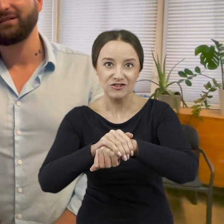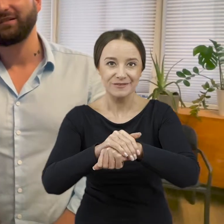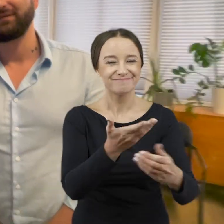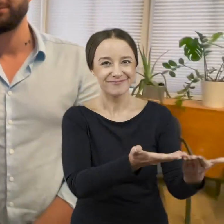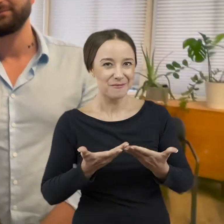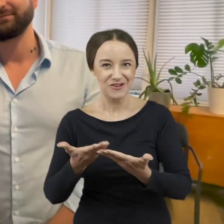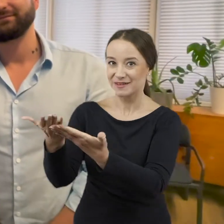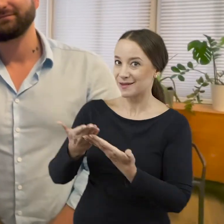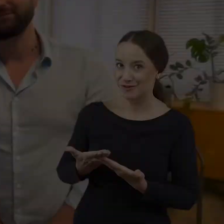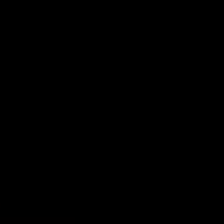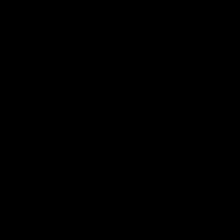Zapraszamy. Zapraszamy.